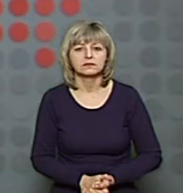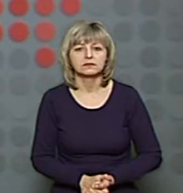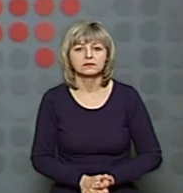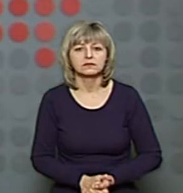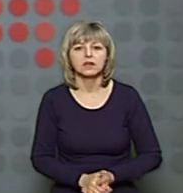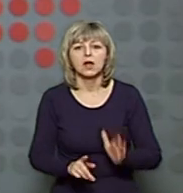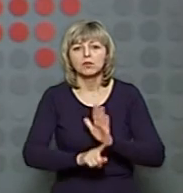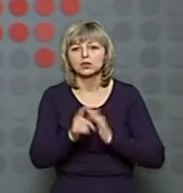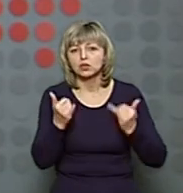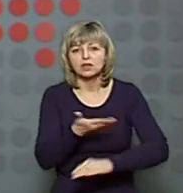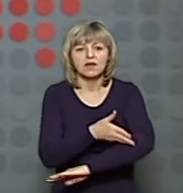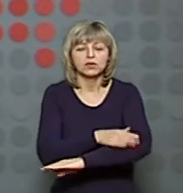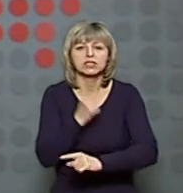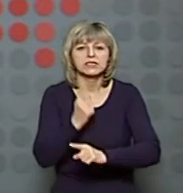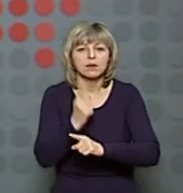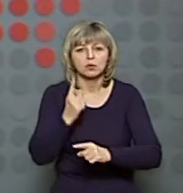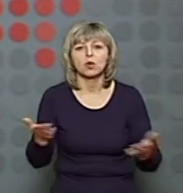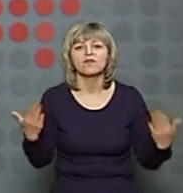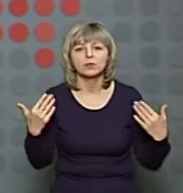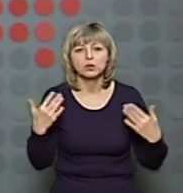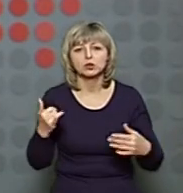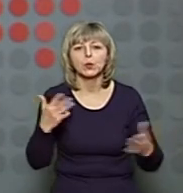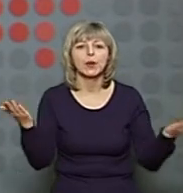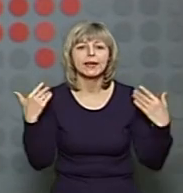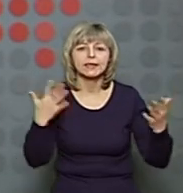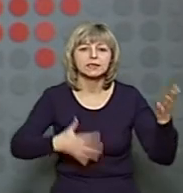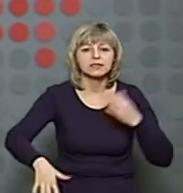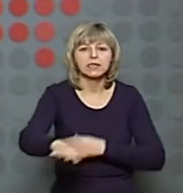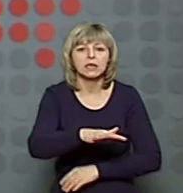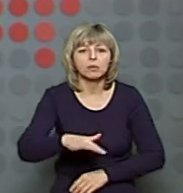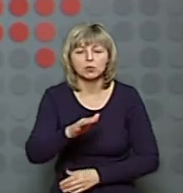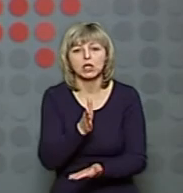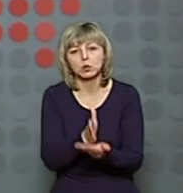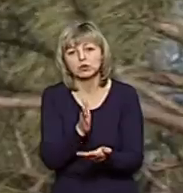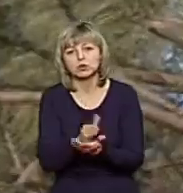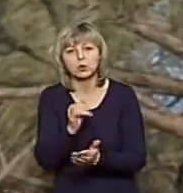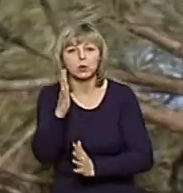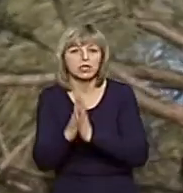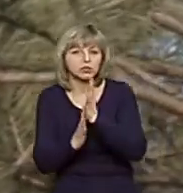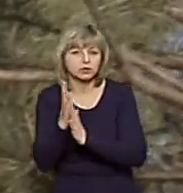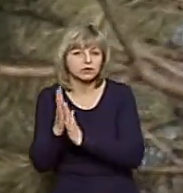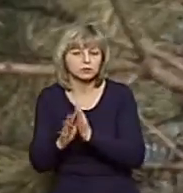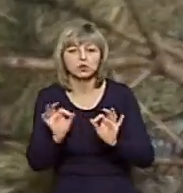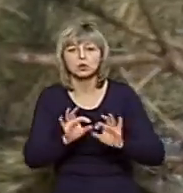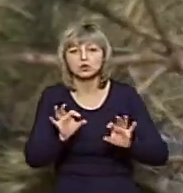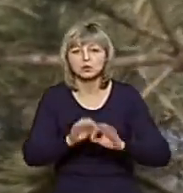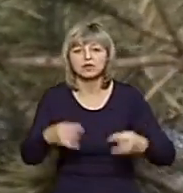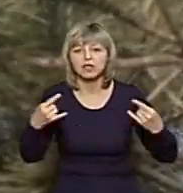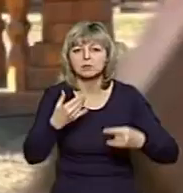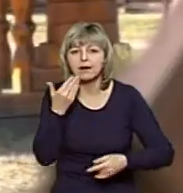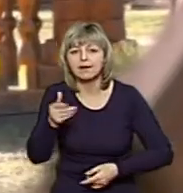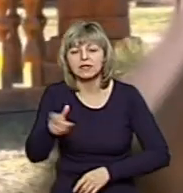Від сьогодні на Волині заборонено відпочивати у рекреаційних пунктах, розташованих у лісовій смузі, розповіла Суспільному